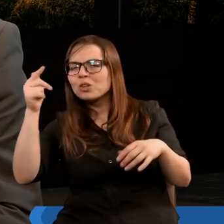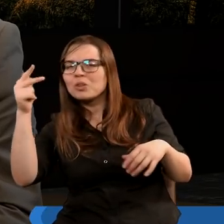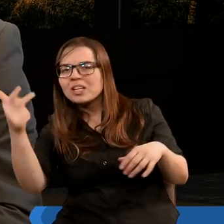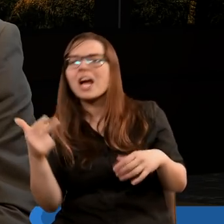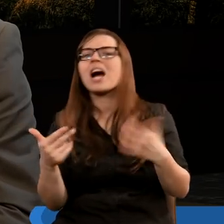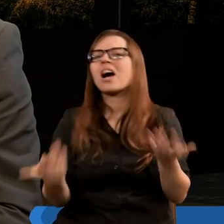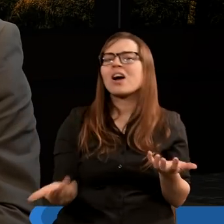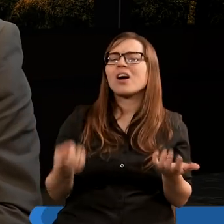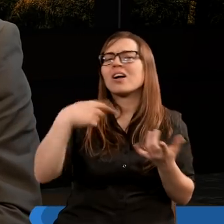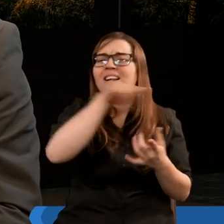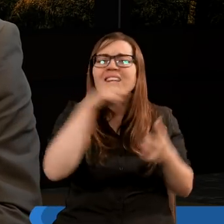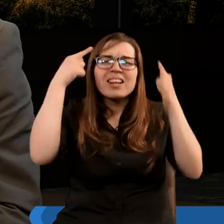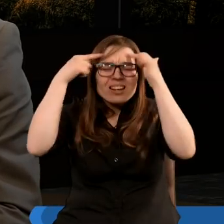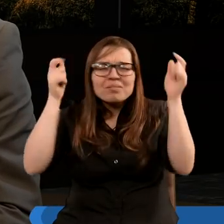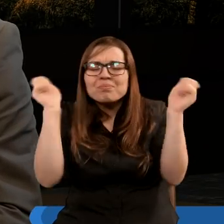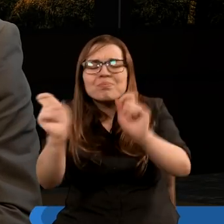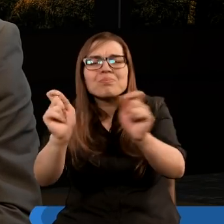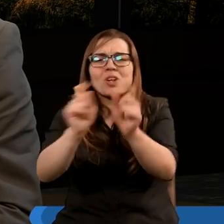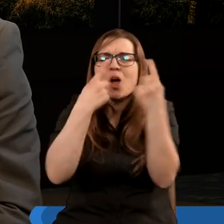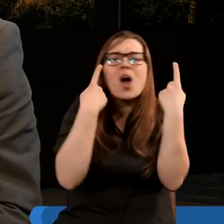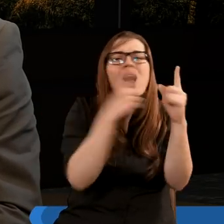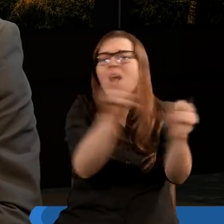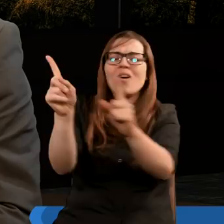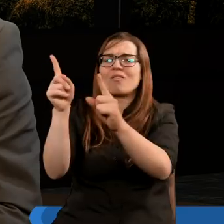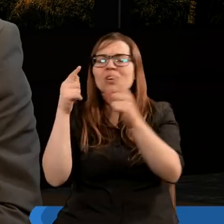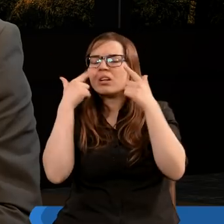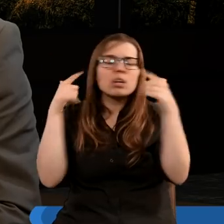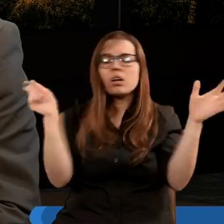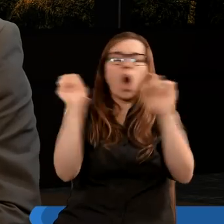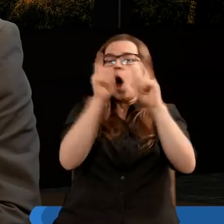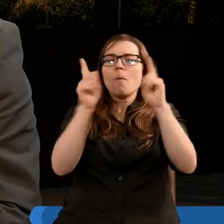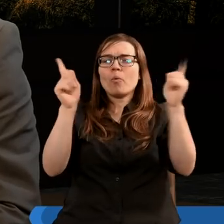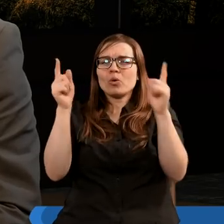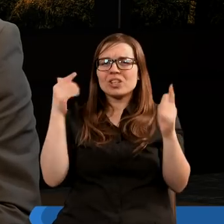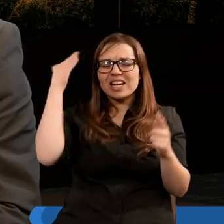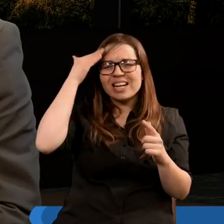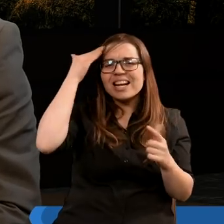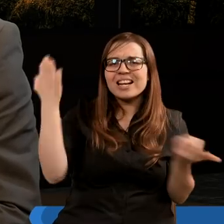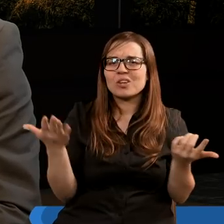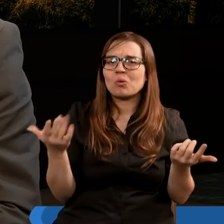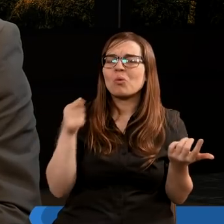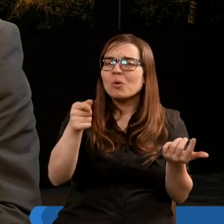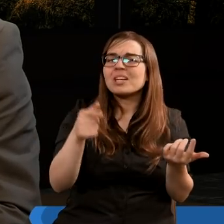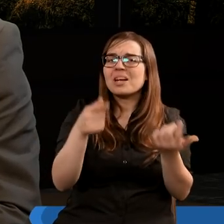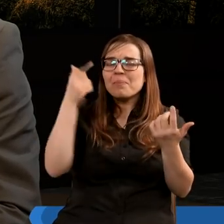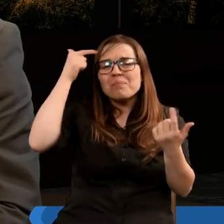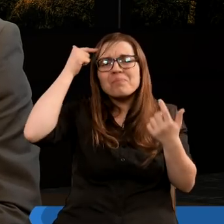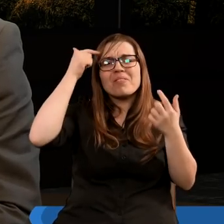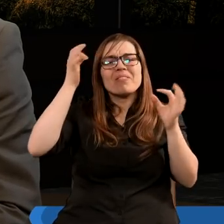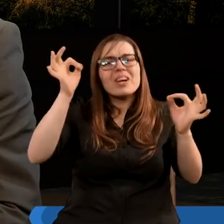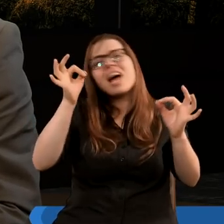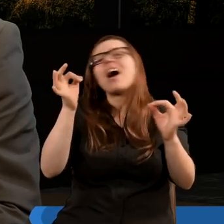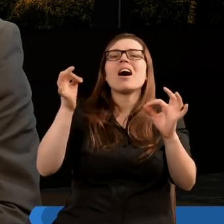właśnie o tym, że zwróćcie uwagę, otrząśnijcie się jak król Hiskiasz, żebyście zobaczyli